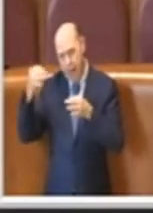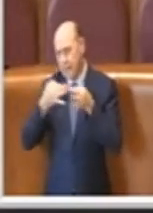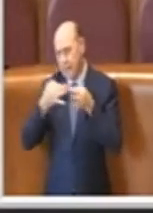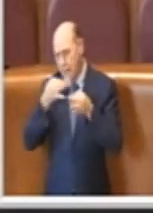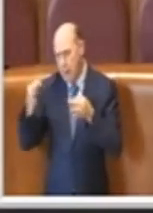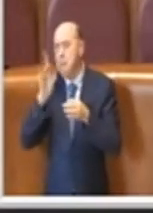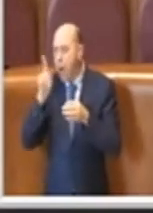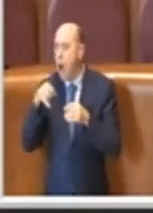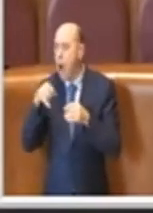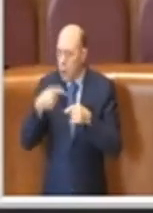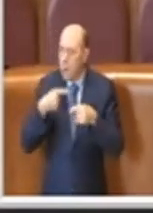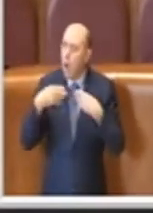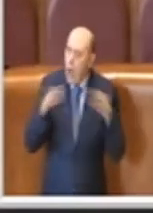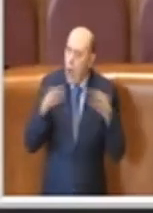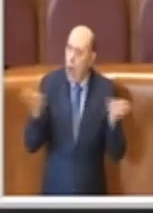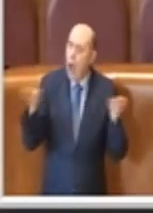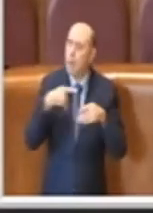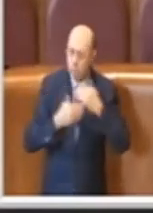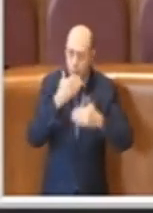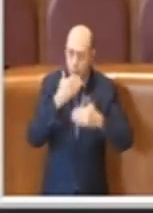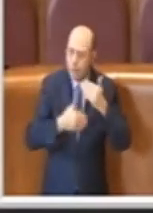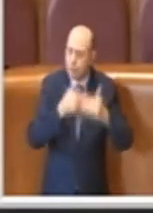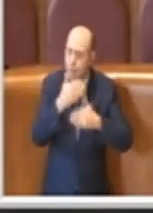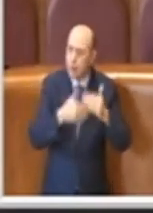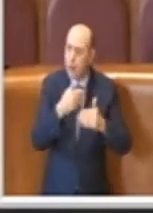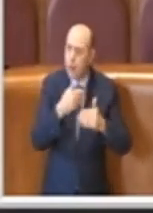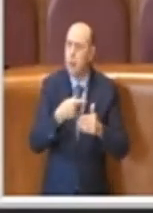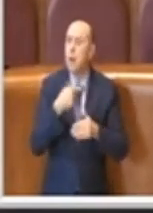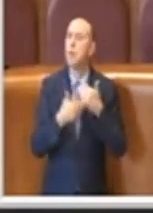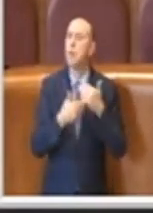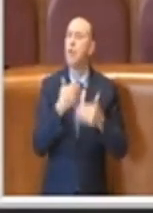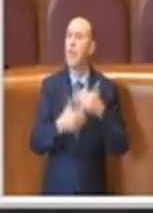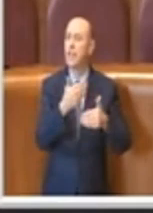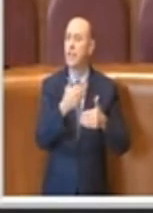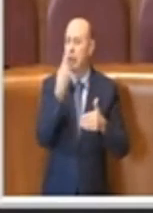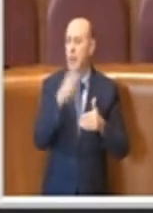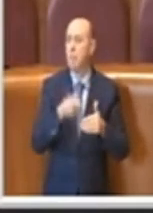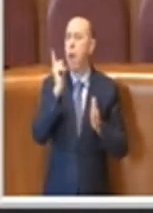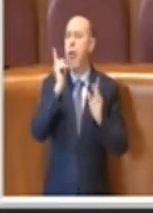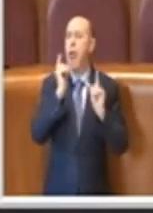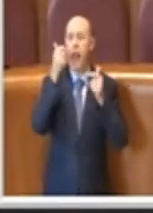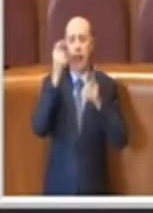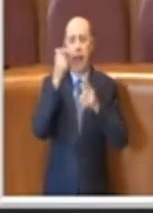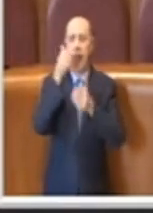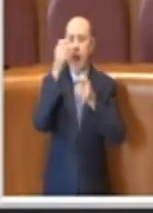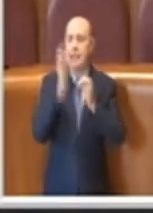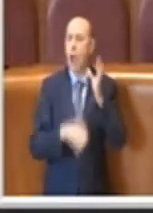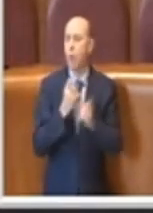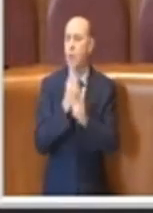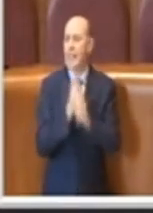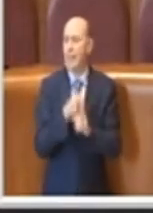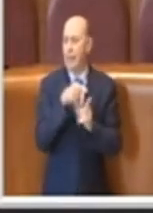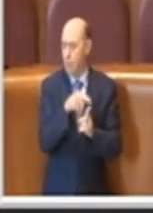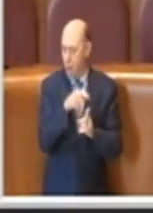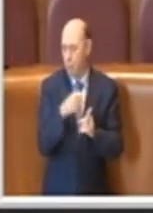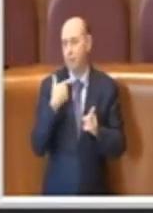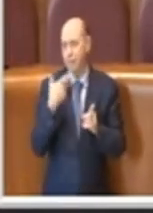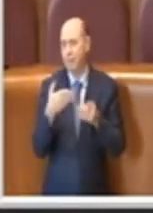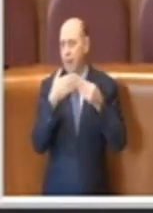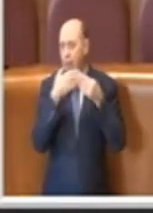del processo esecutivo che appunto viene aperto con